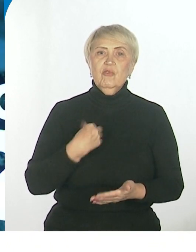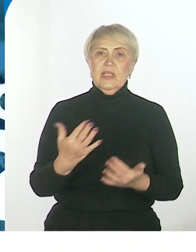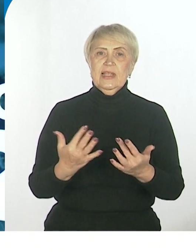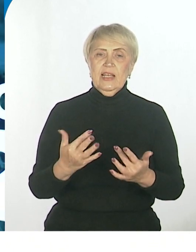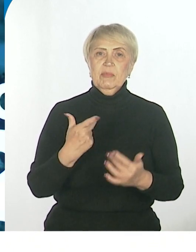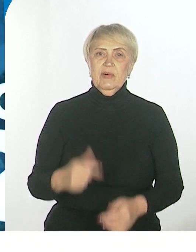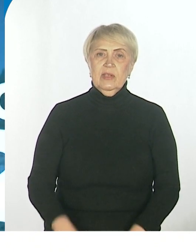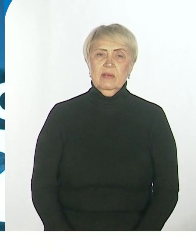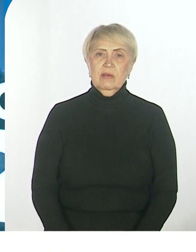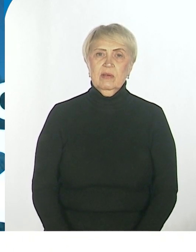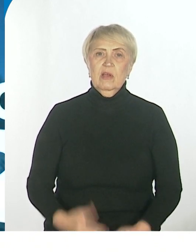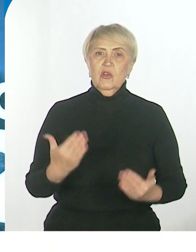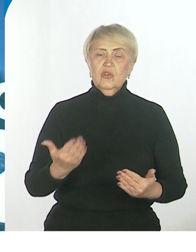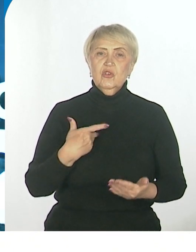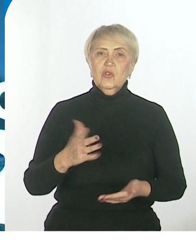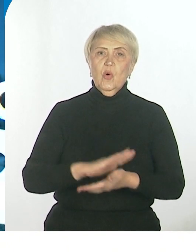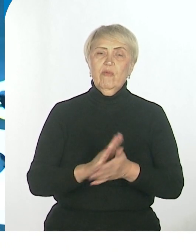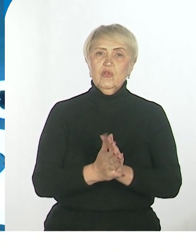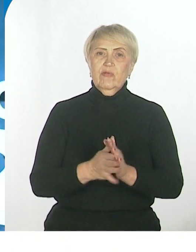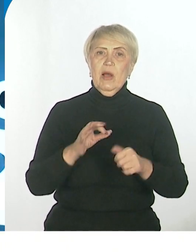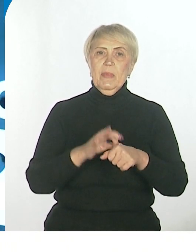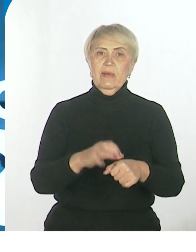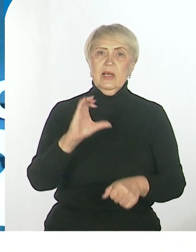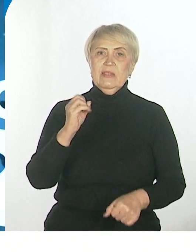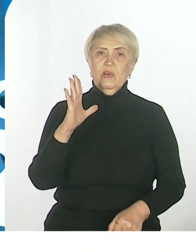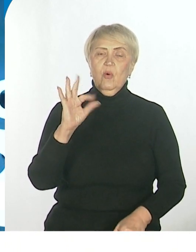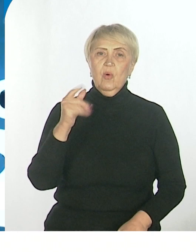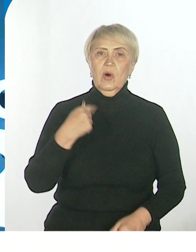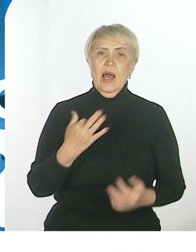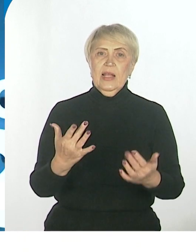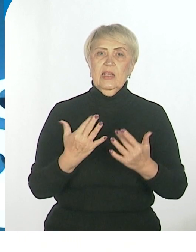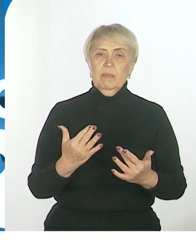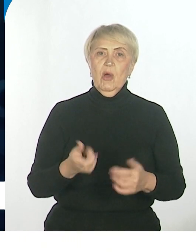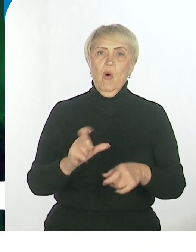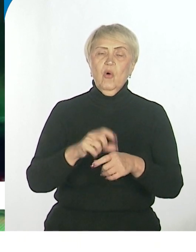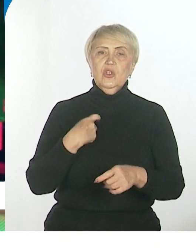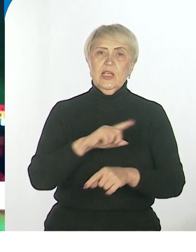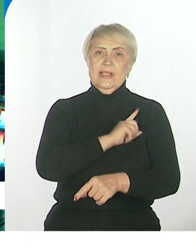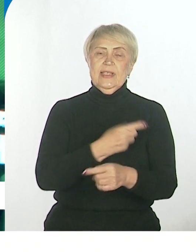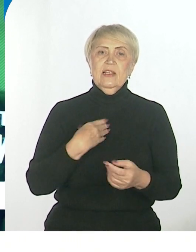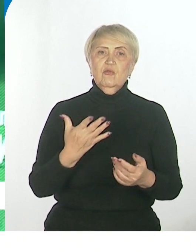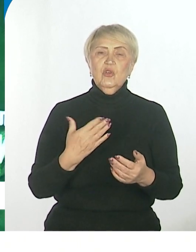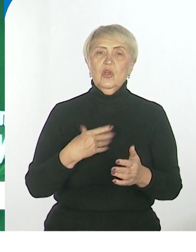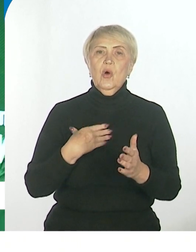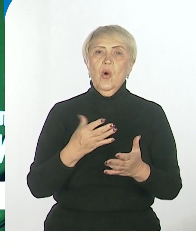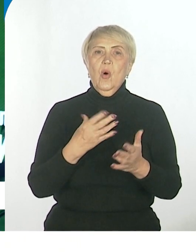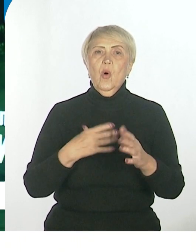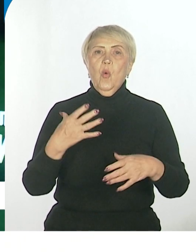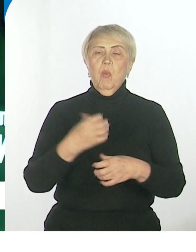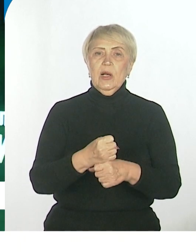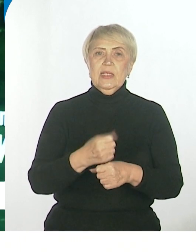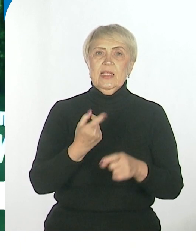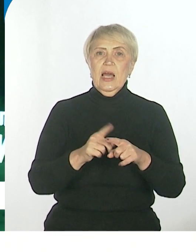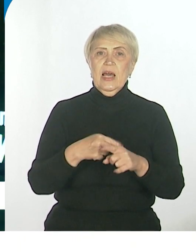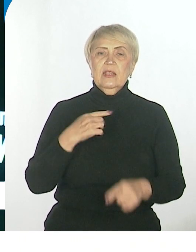Сейчас в условиях проведения спецоперации требования к контрактникам у нас сильно упростились. Это мужчина от 18